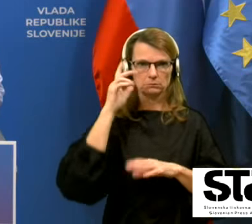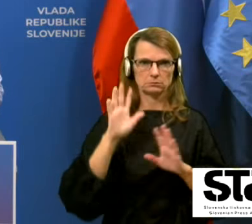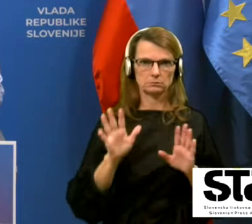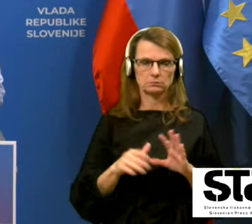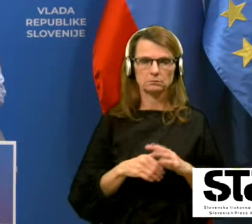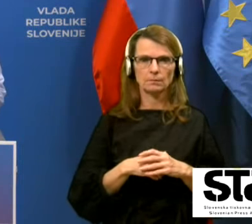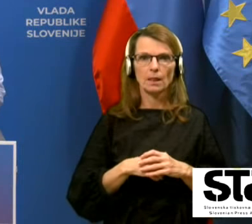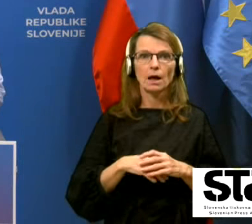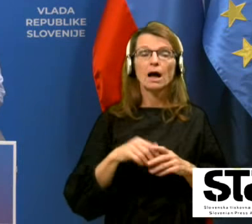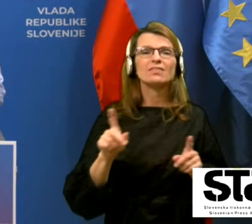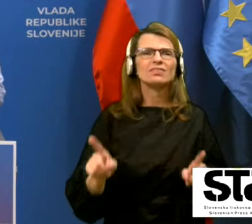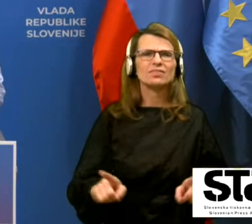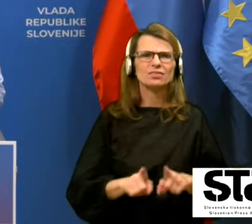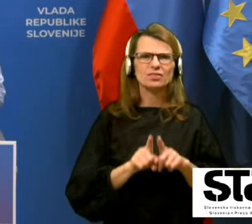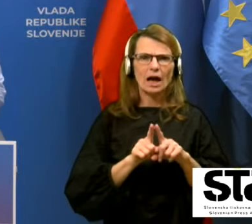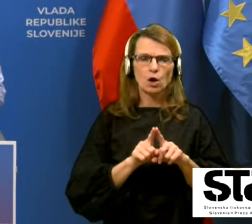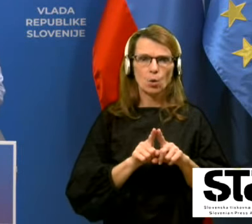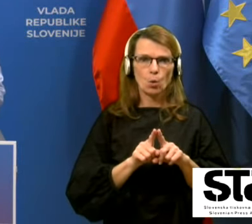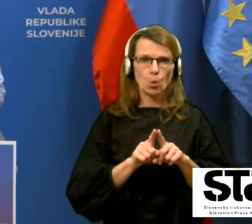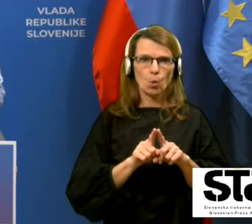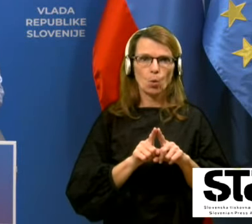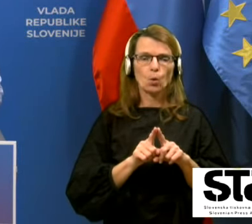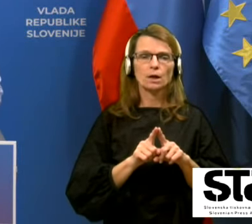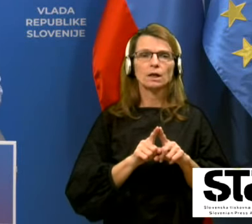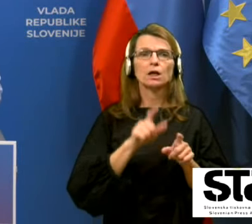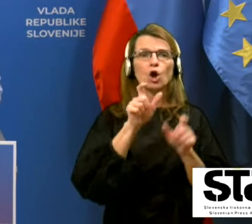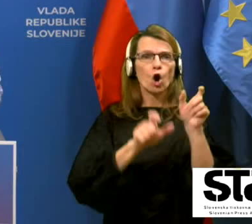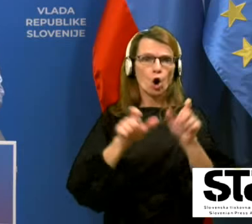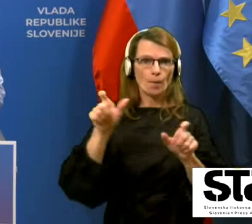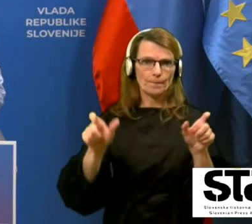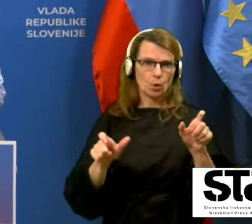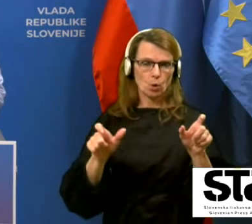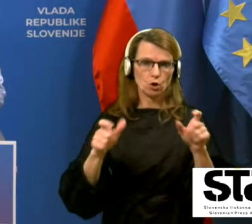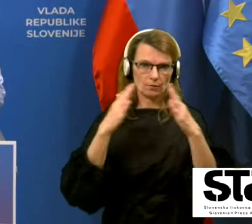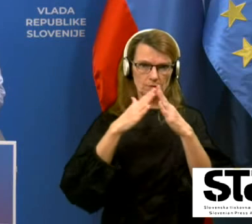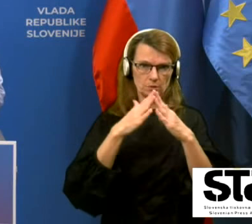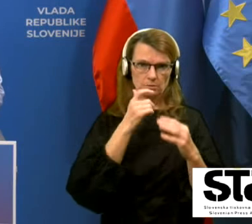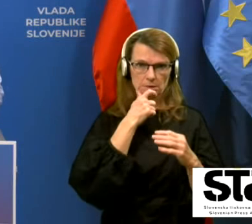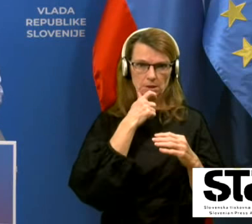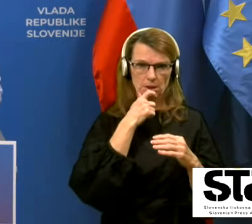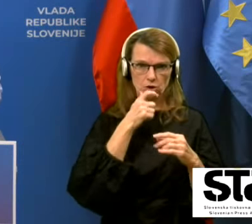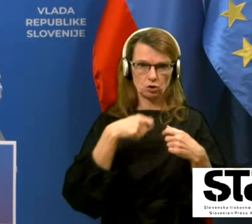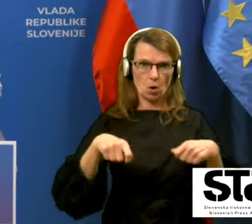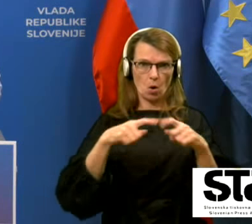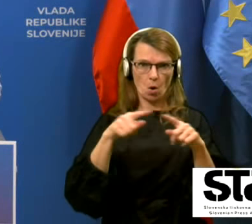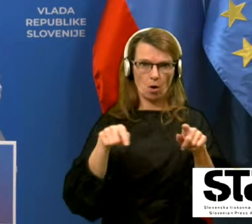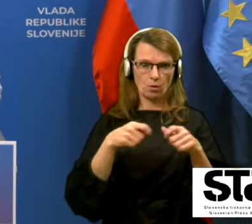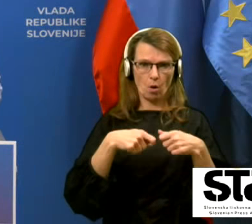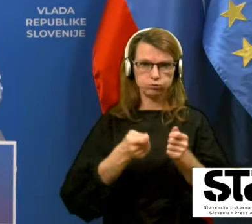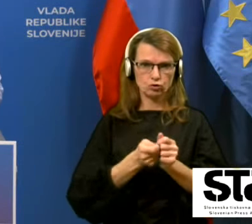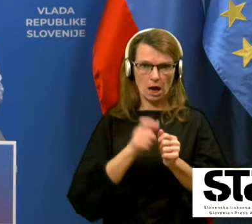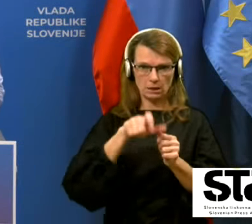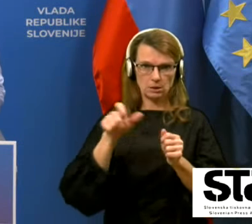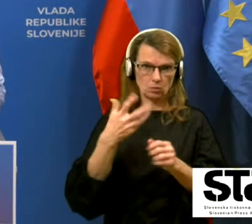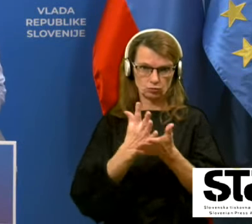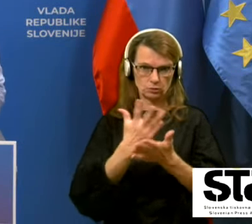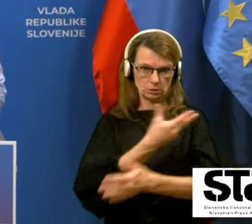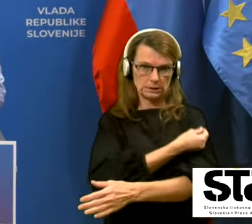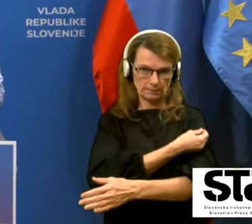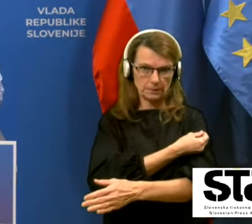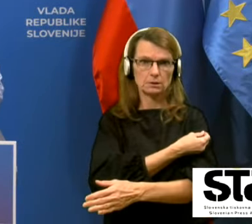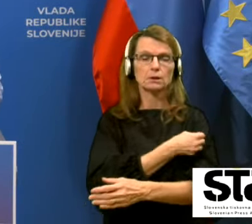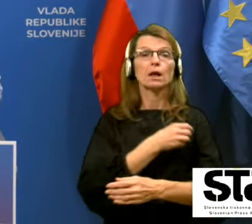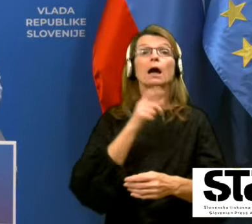pravi, tako je za stanovalci v domovih starečih občanov in